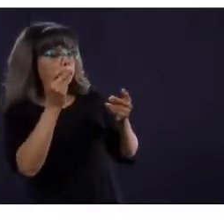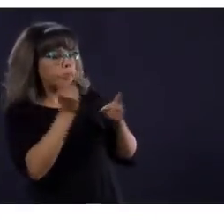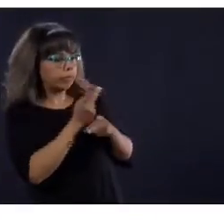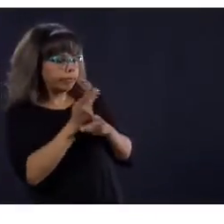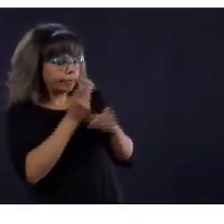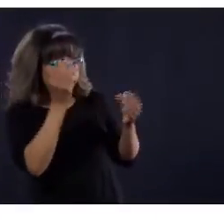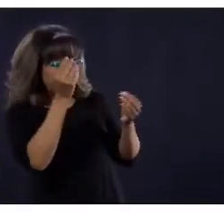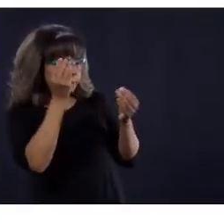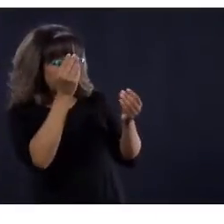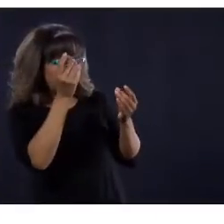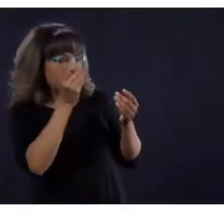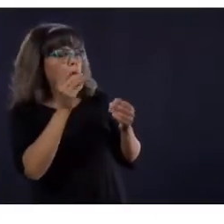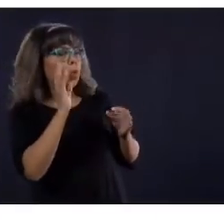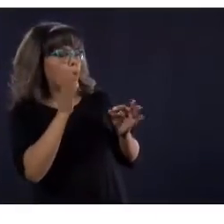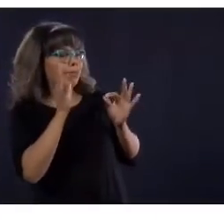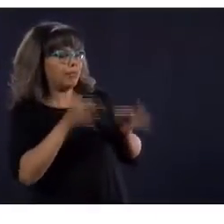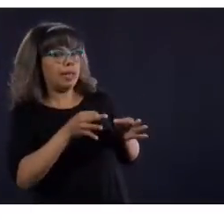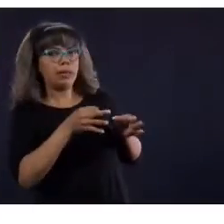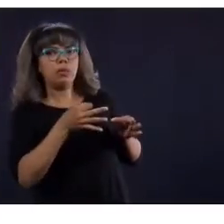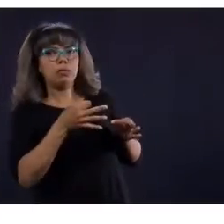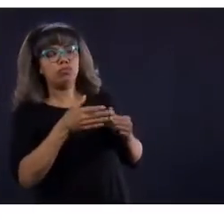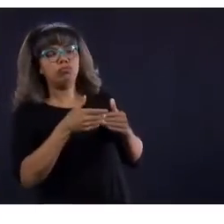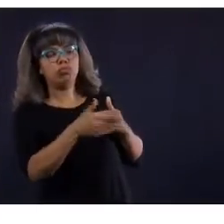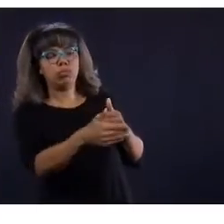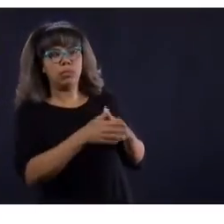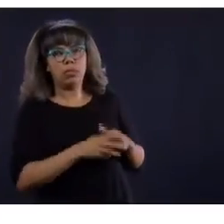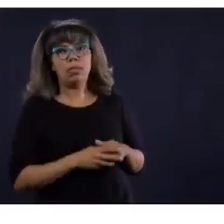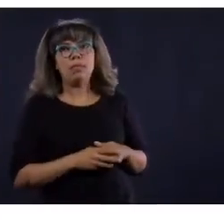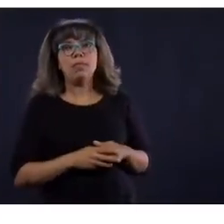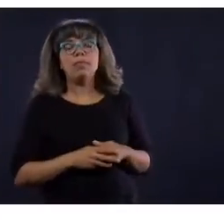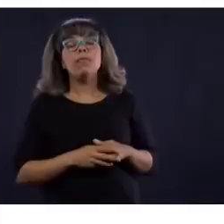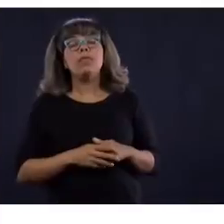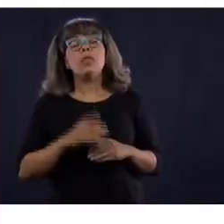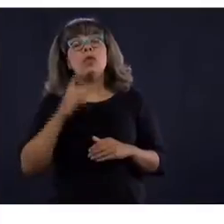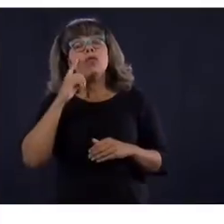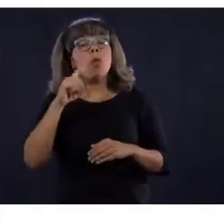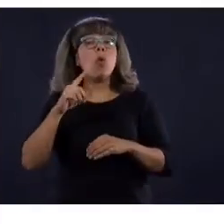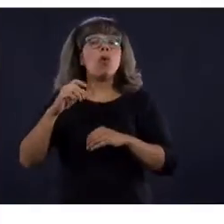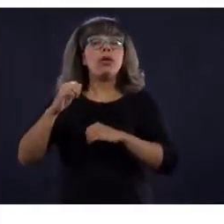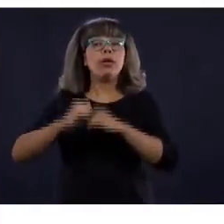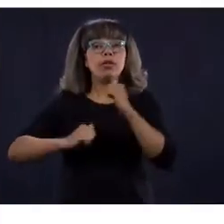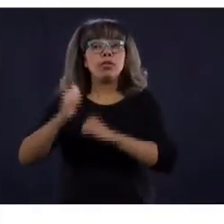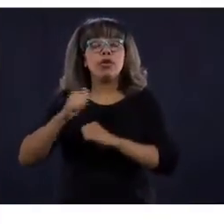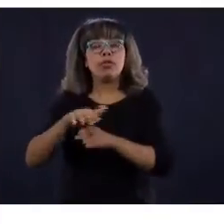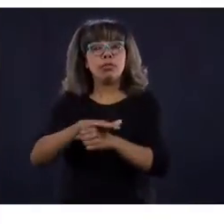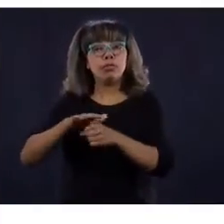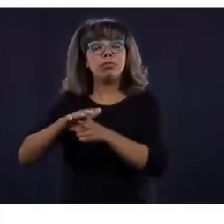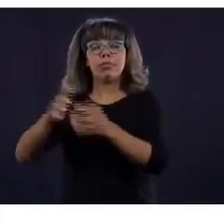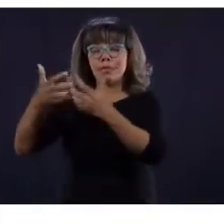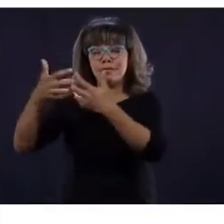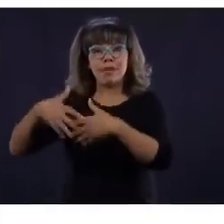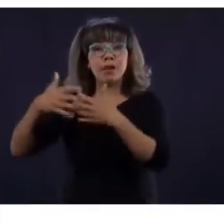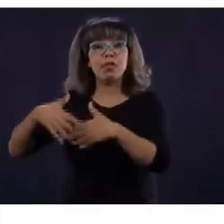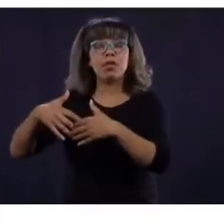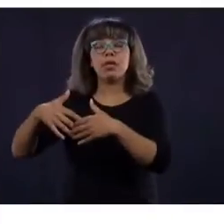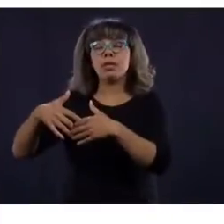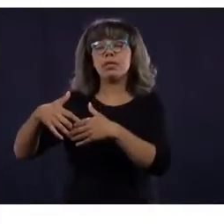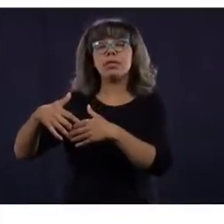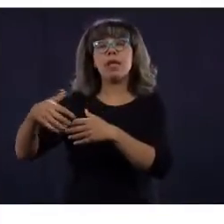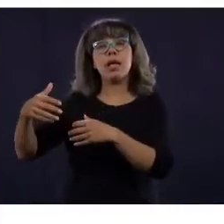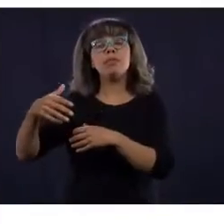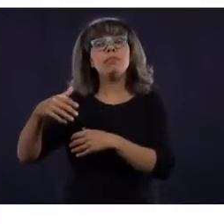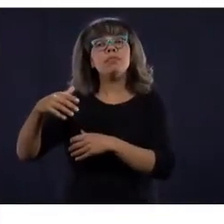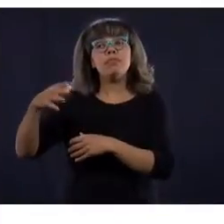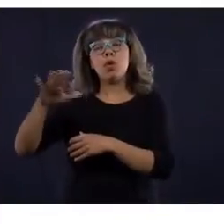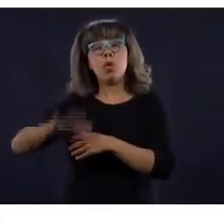distanciation rules. We must continue our efforts. I'm counting on you all. Thank